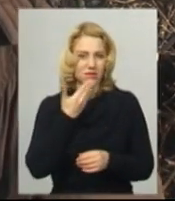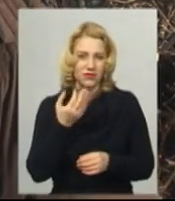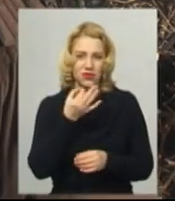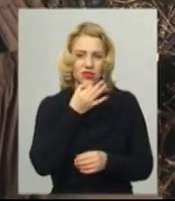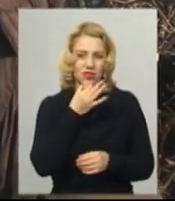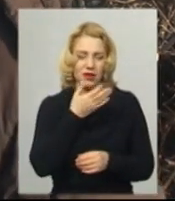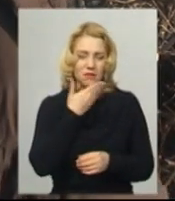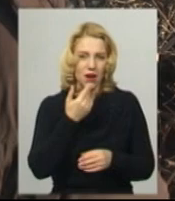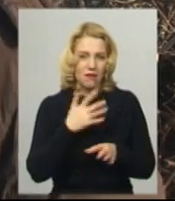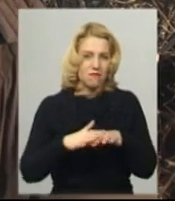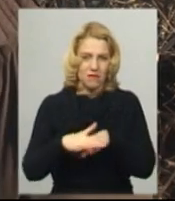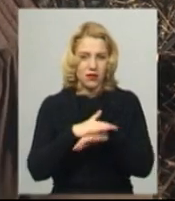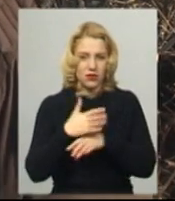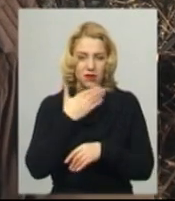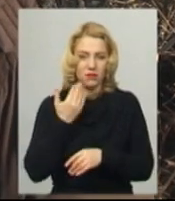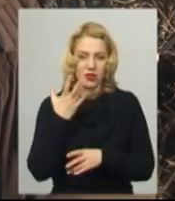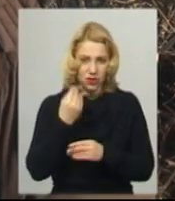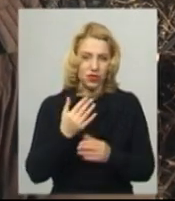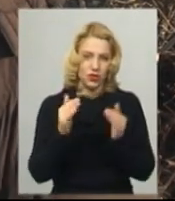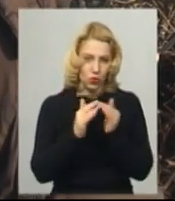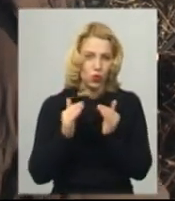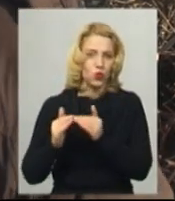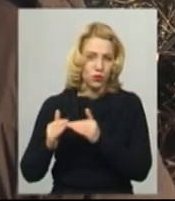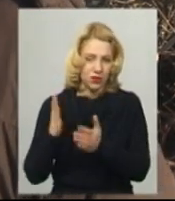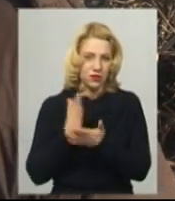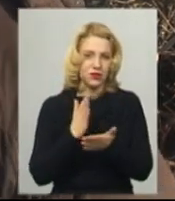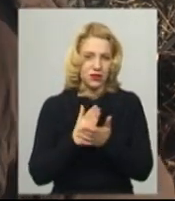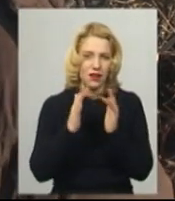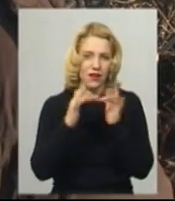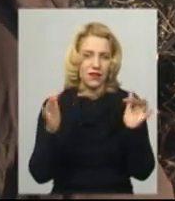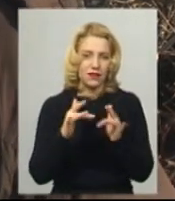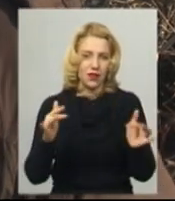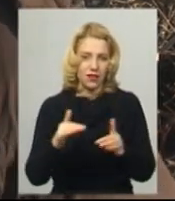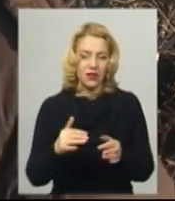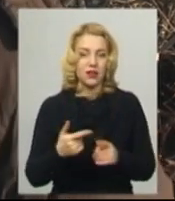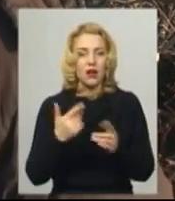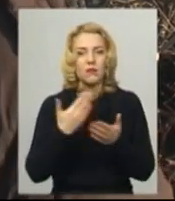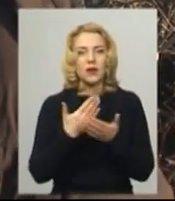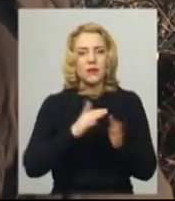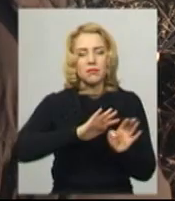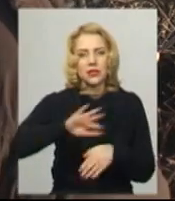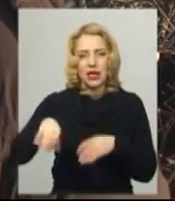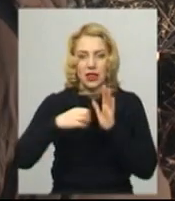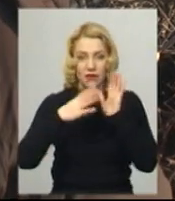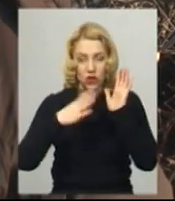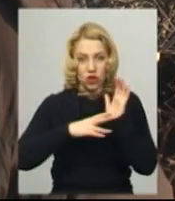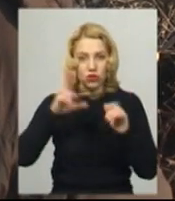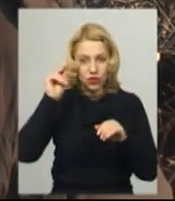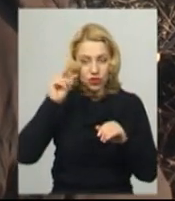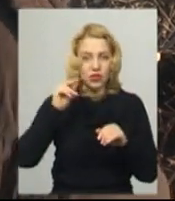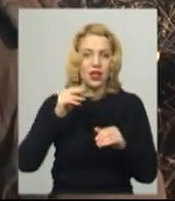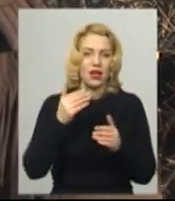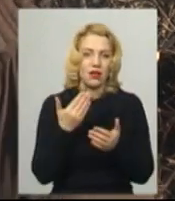ялинки. Ще держать, будемо так говорити. Це десь після 19-го числа вони вже так, критинці,